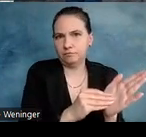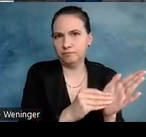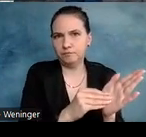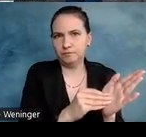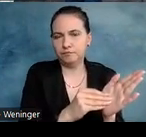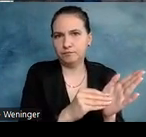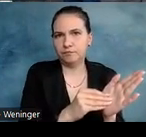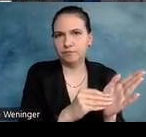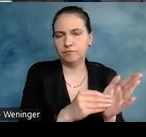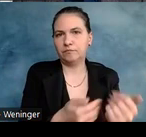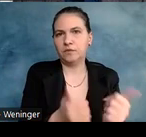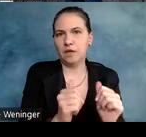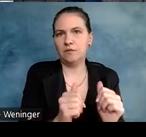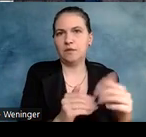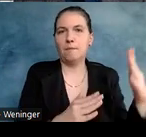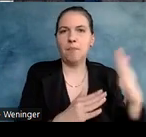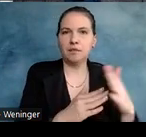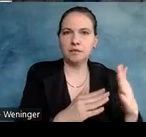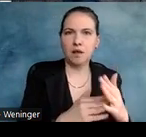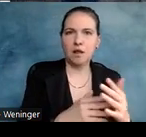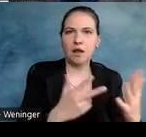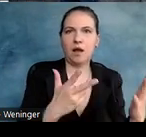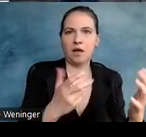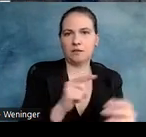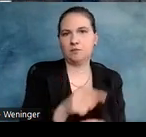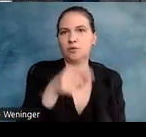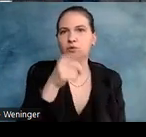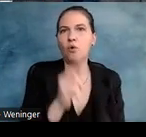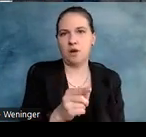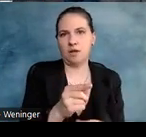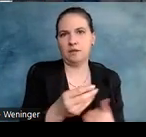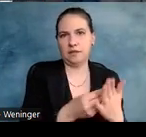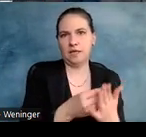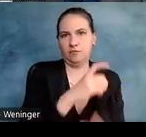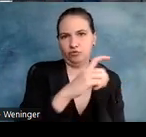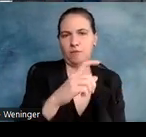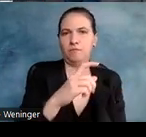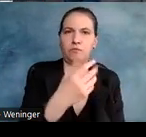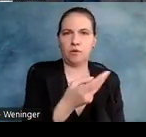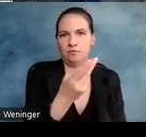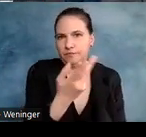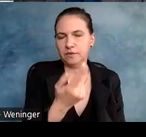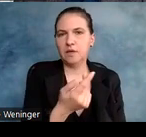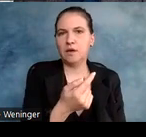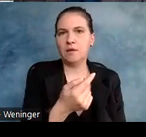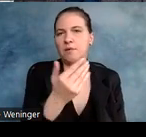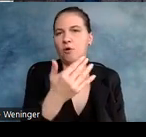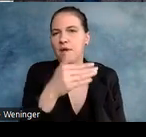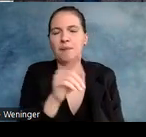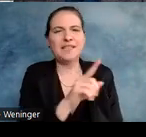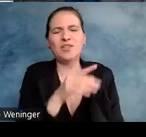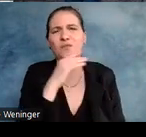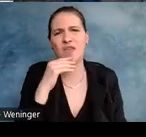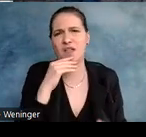Faustregel maximal 80 bis 100 Zeichen. Das darf auch mal ein bisschen mehr sein. Aber bitte da nicht in der kurzen